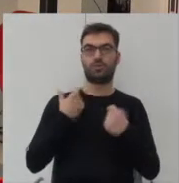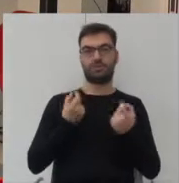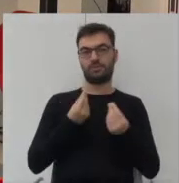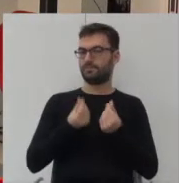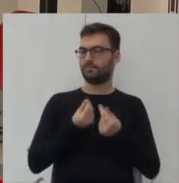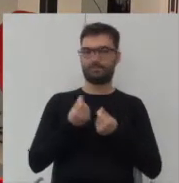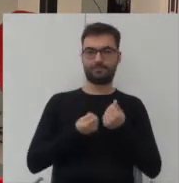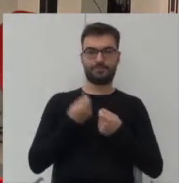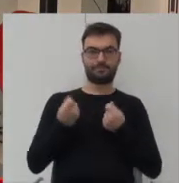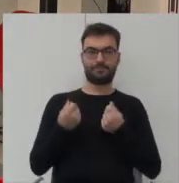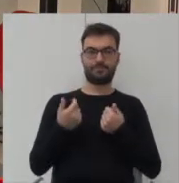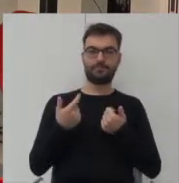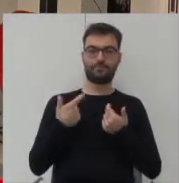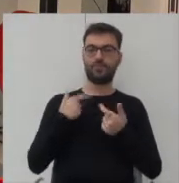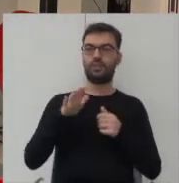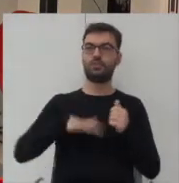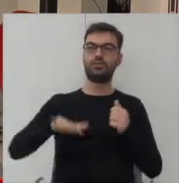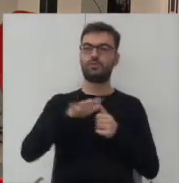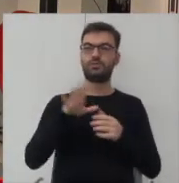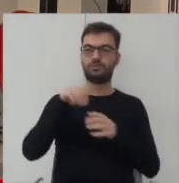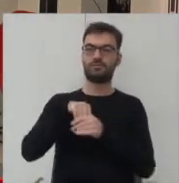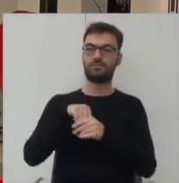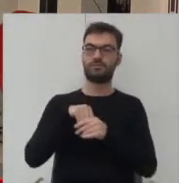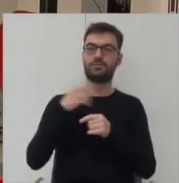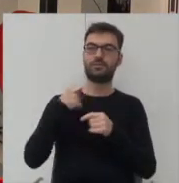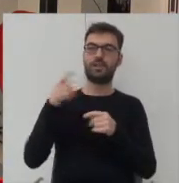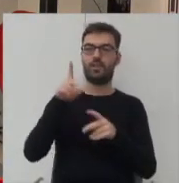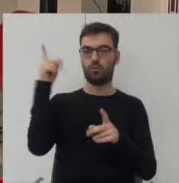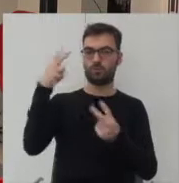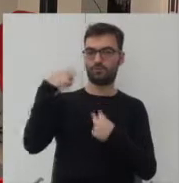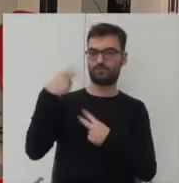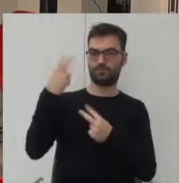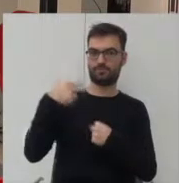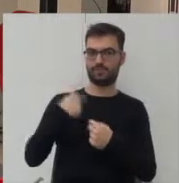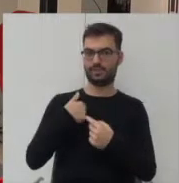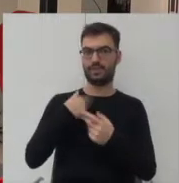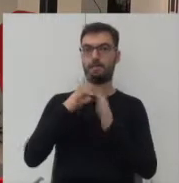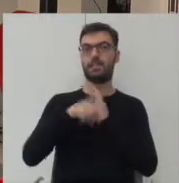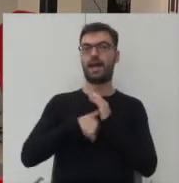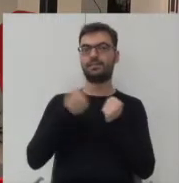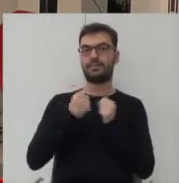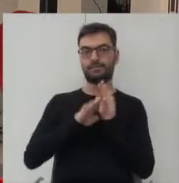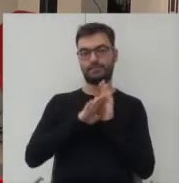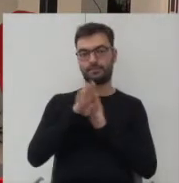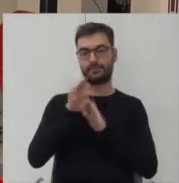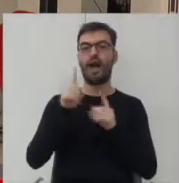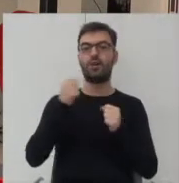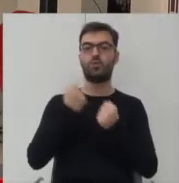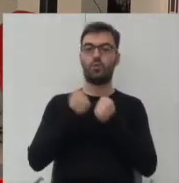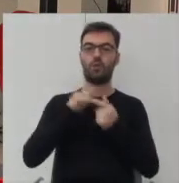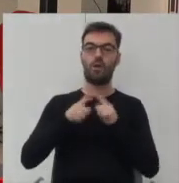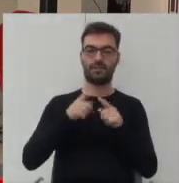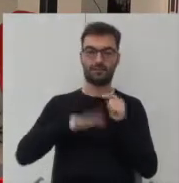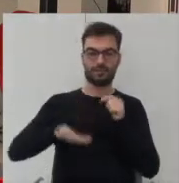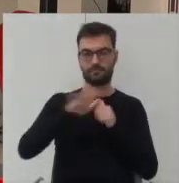znajduję się w takim środowisku, w którym będę postrzegany jako miasto, które próbuje być progresywne w bardzo trudnym otoczeniu politycznym.